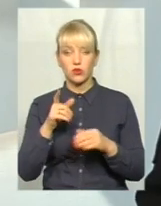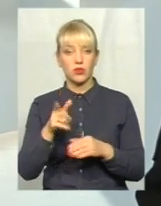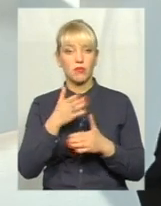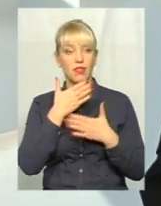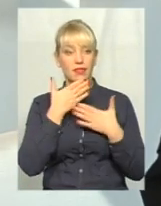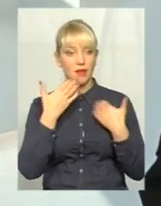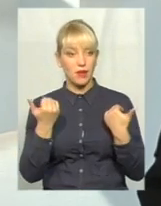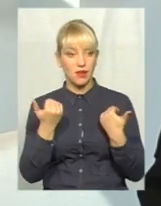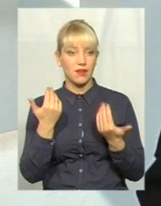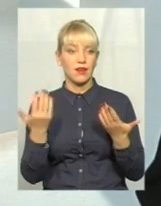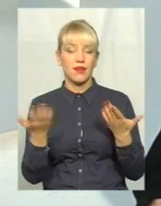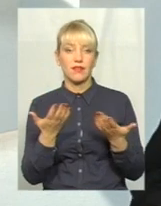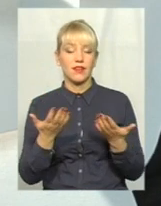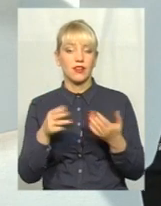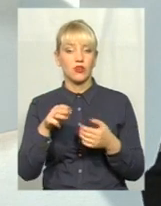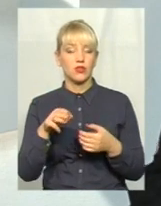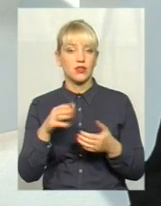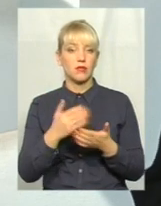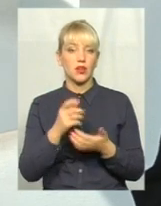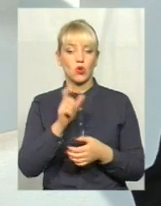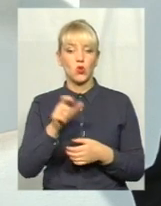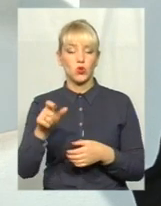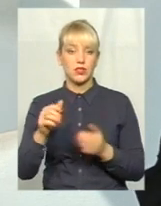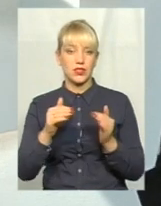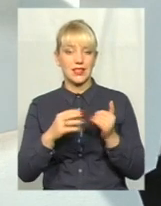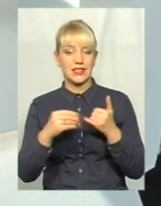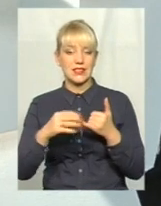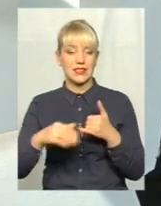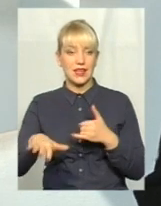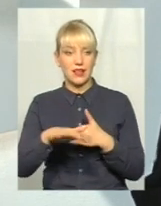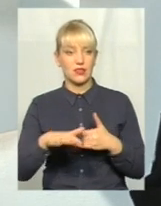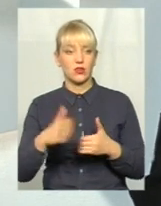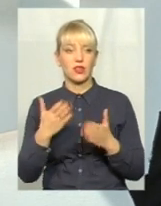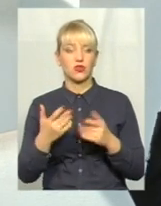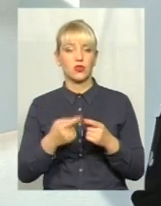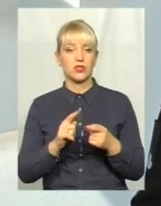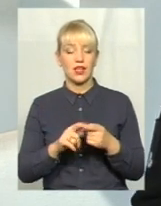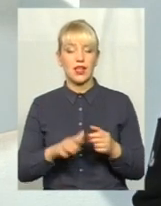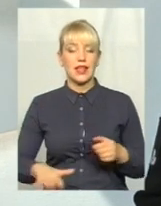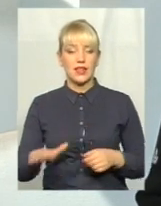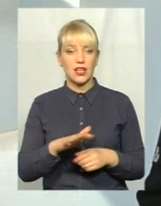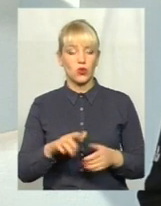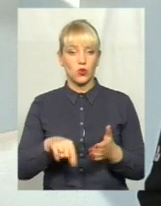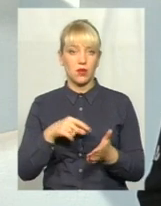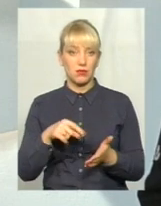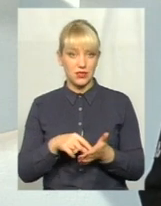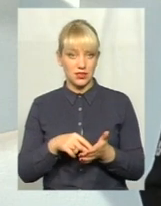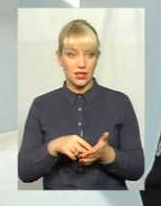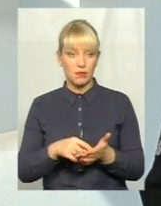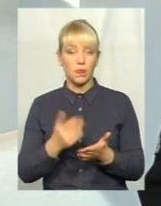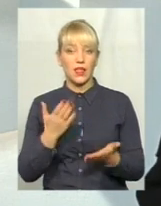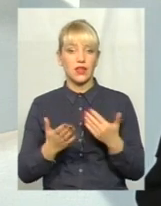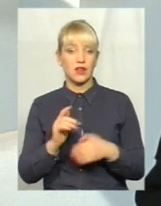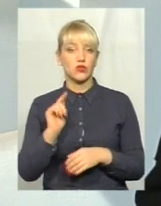людських ділянок, тобто якщо це територія міста, і якщо